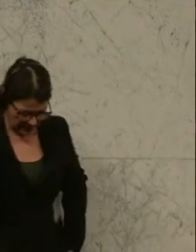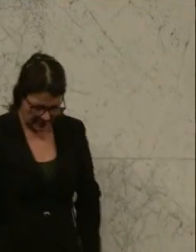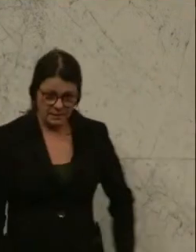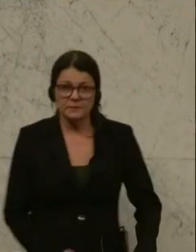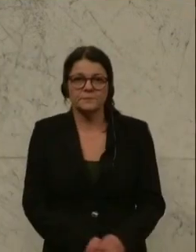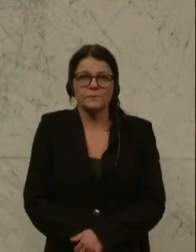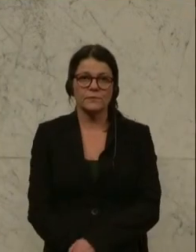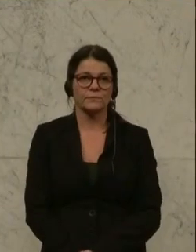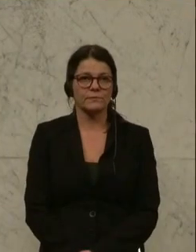besser machen, so Stephan.